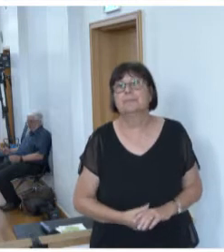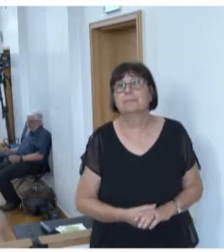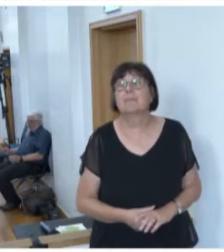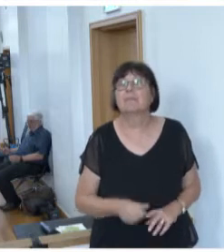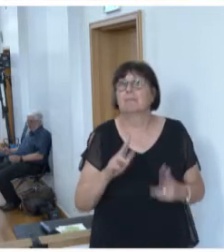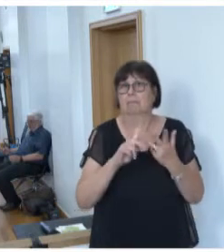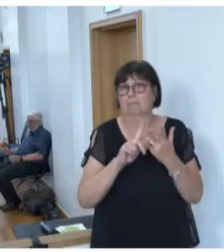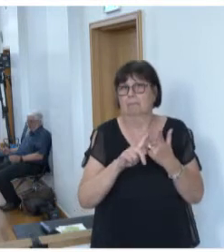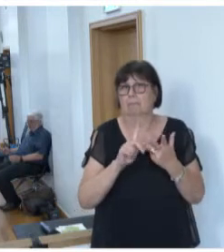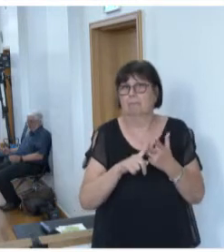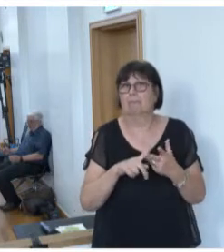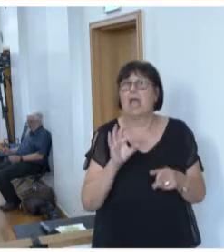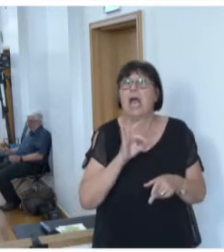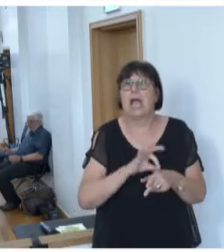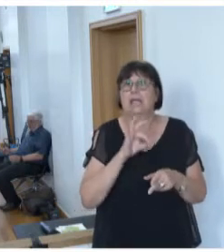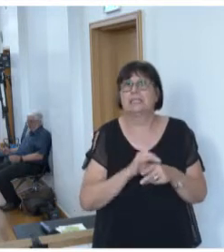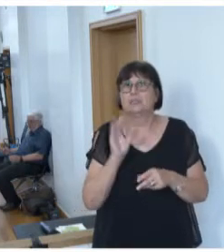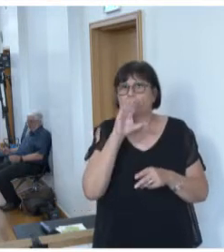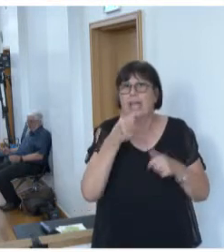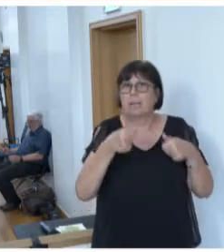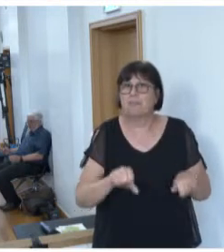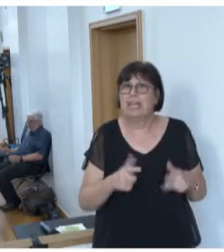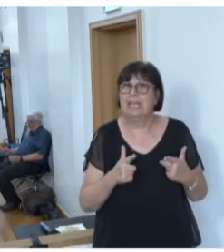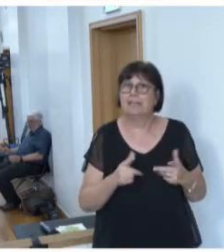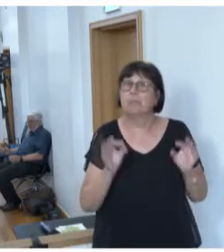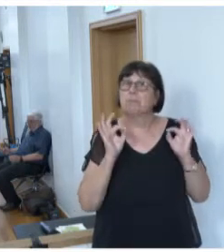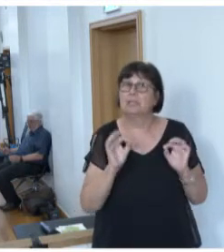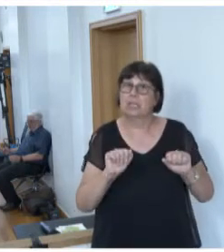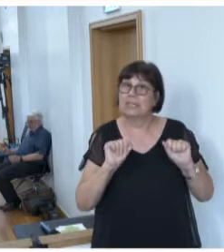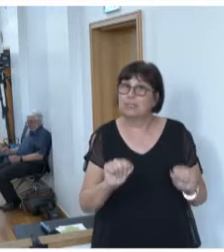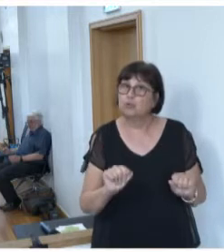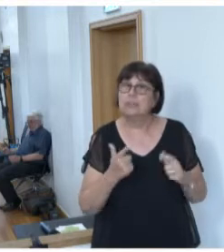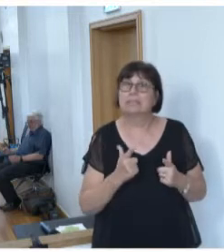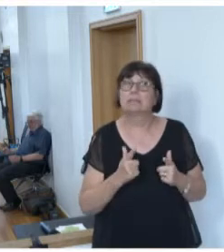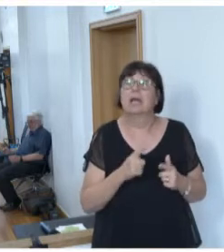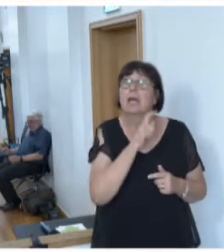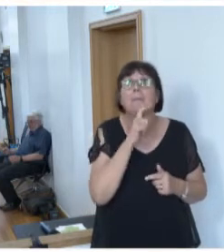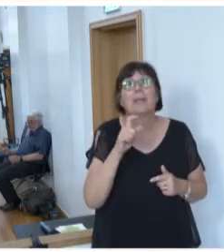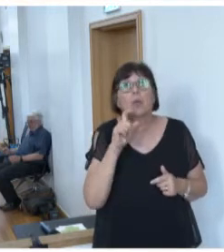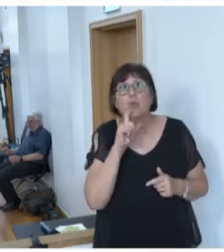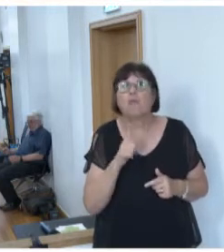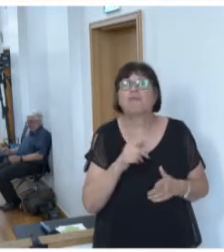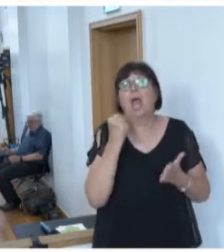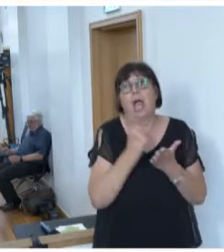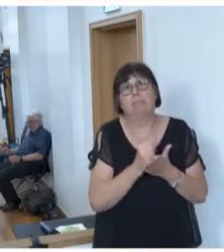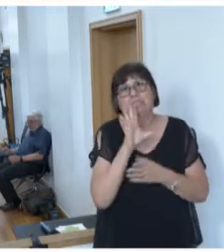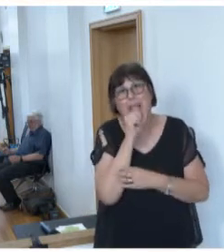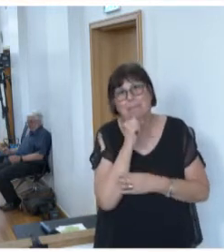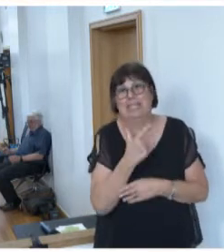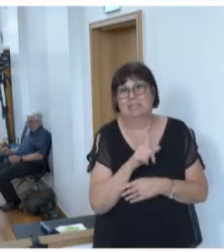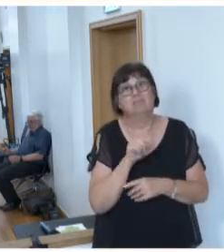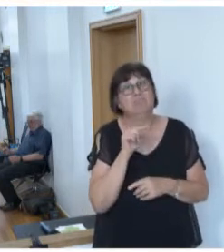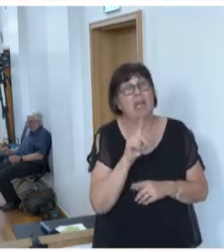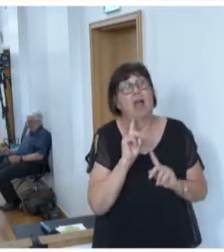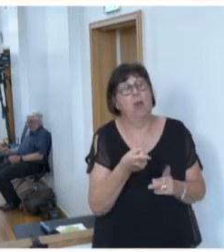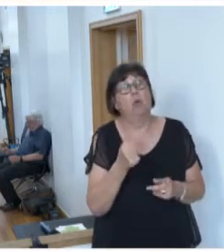Drittens, die ärztliche Schweigepflicht. Ein besonders geschütztes und zu schützendes Berufs und Amtsgeheimnis. Und das hat seine Gründe.